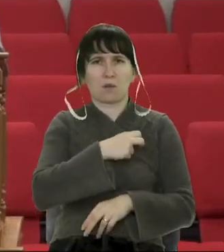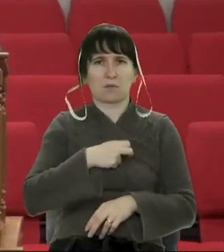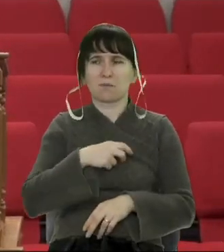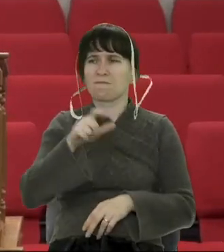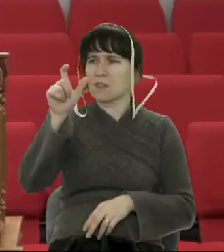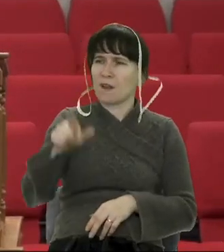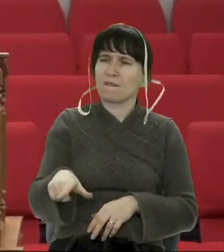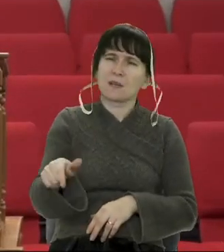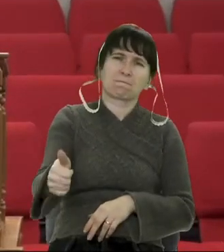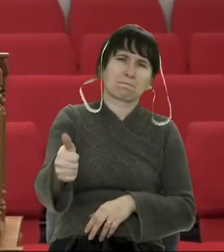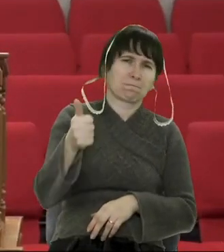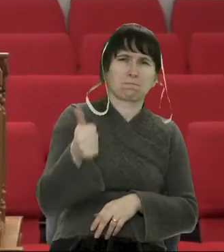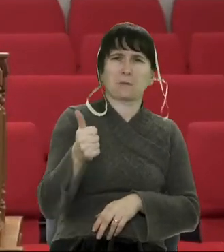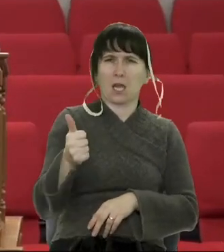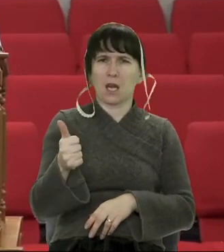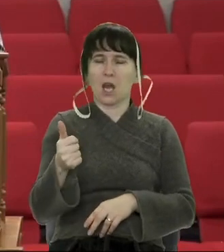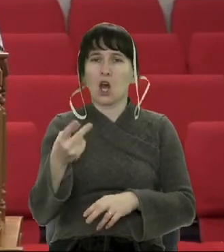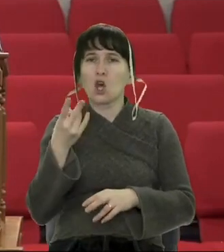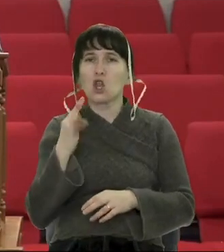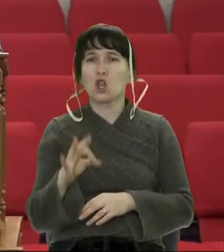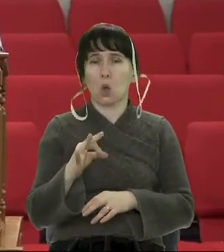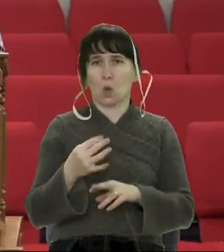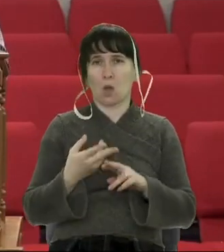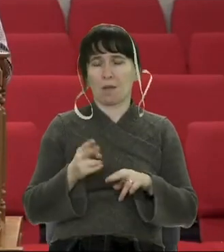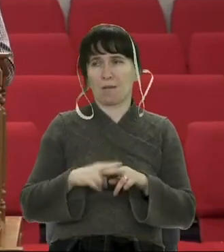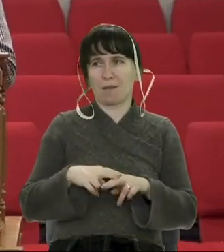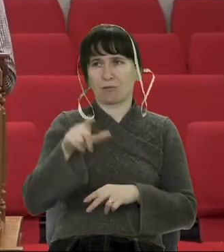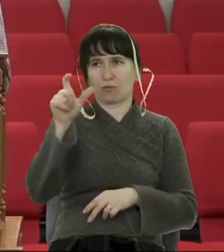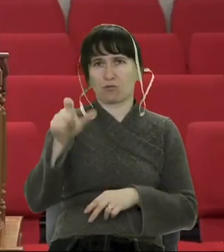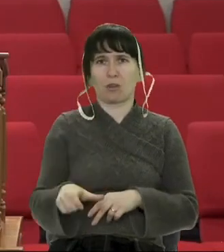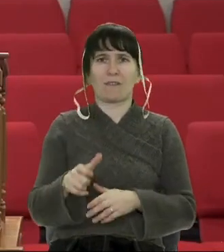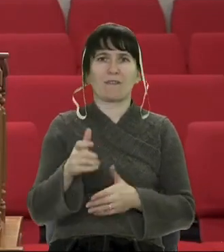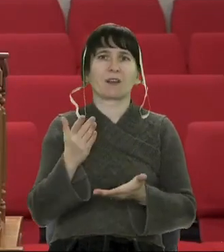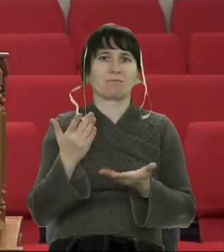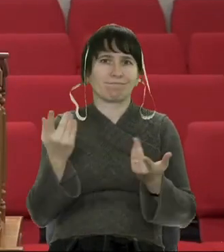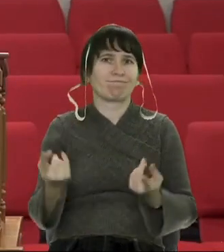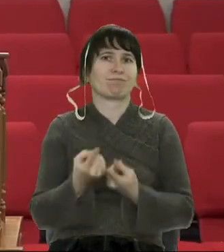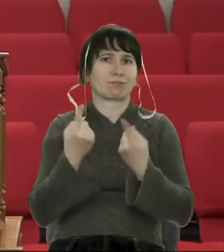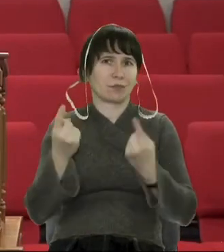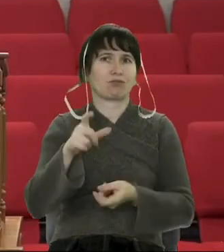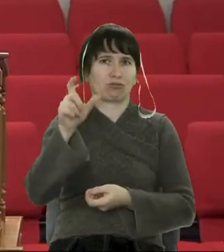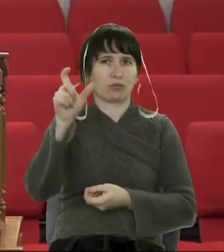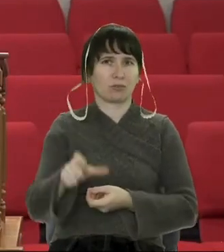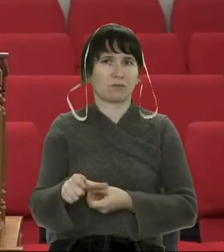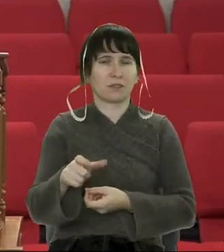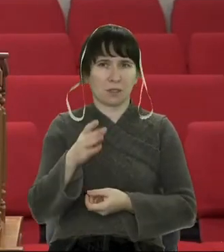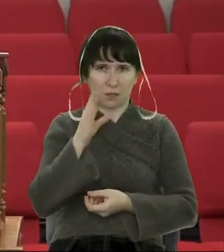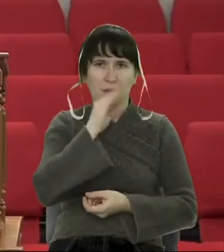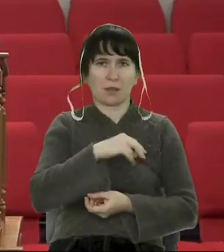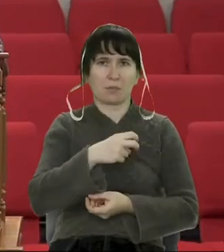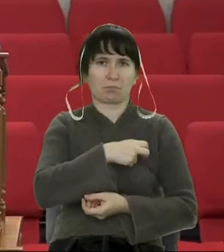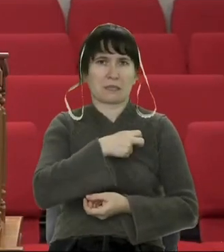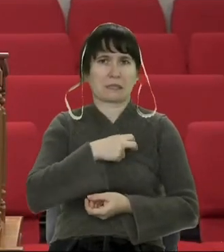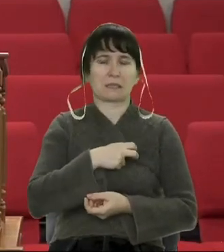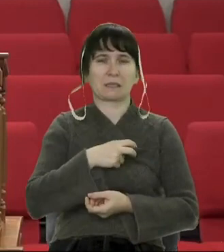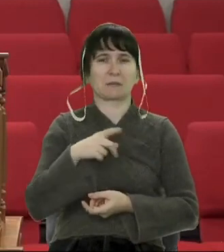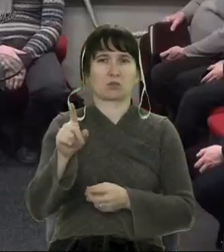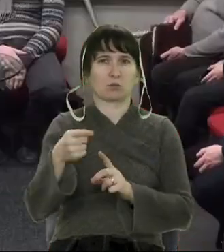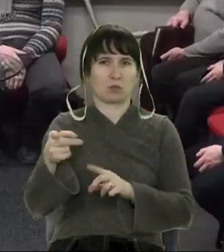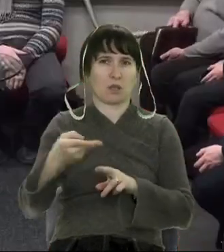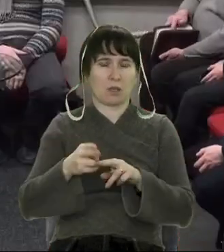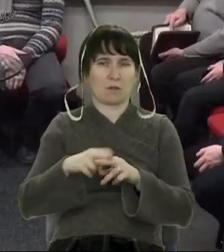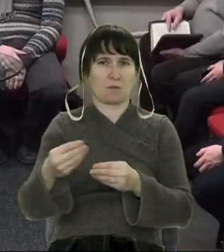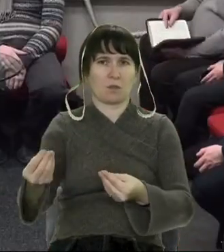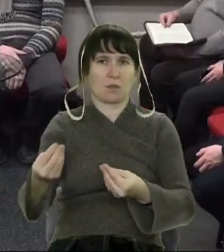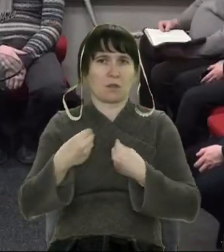людям, це завжди ризик. Чому? Бо ми є люди. Ми є люди. І ми можемо когось підвести,